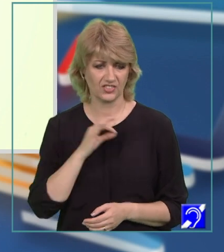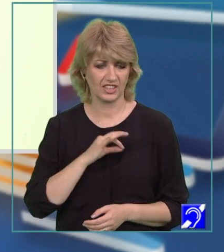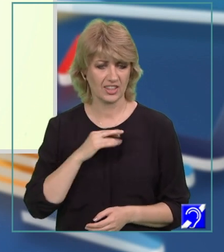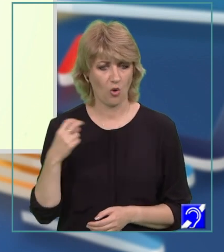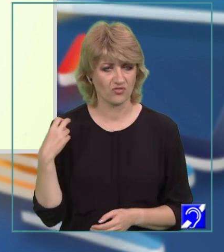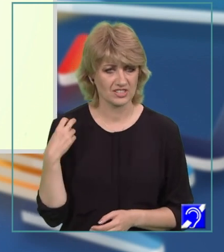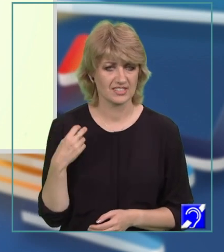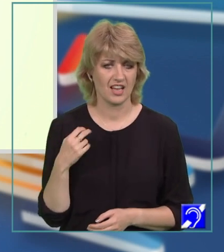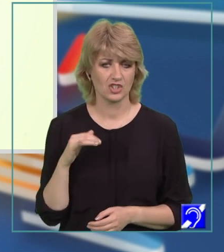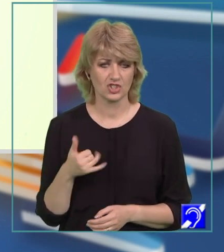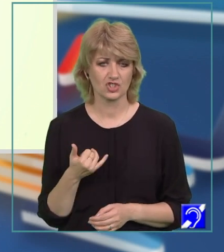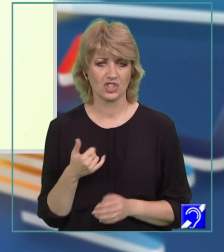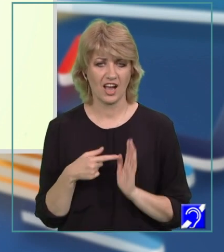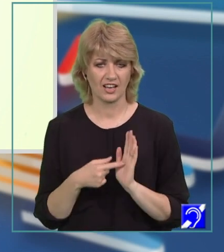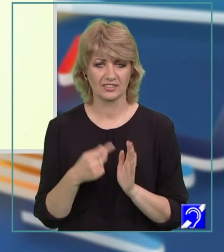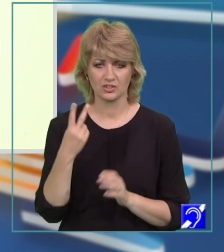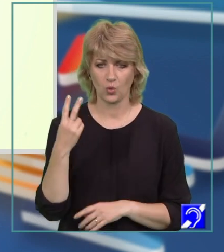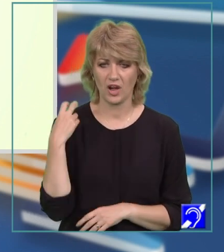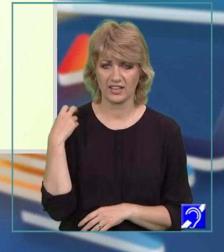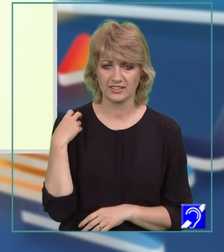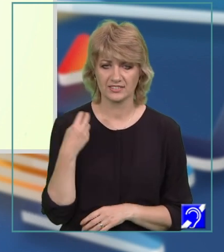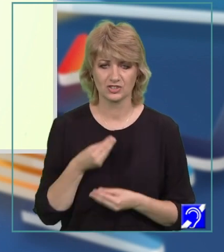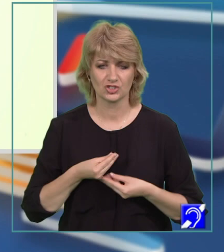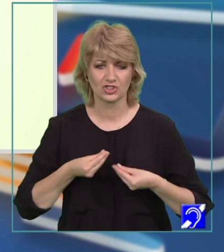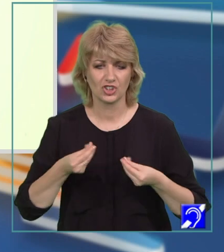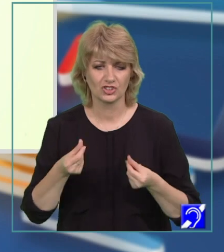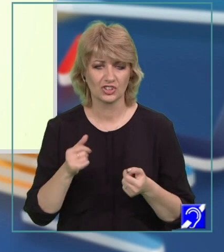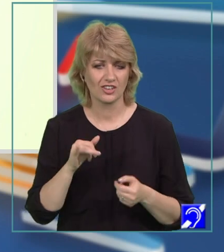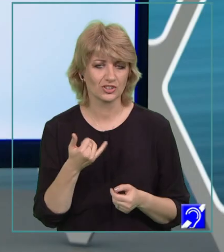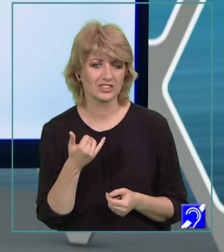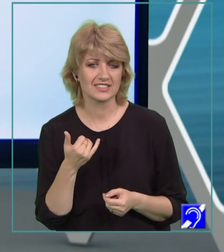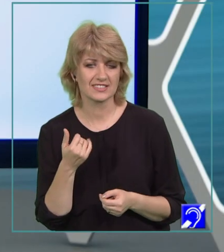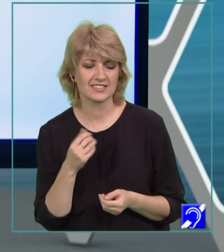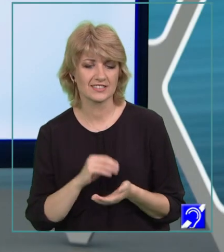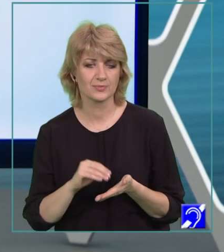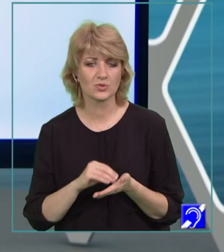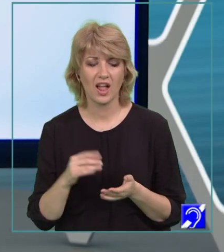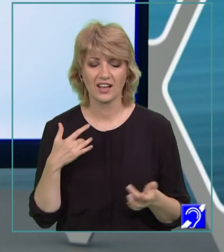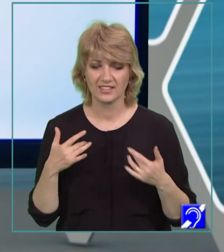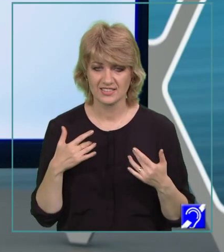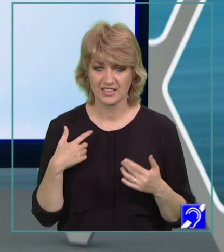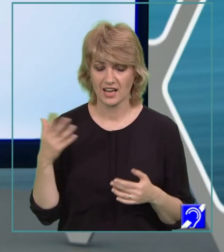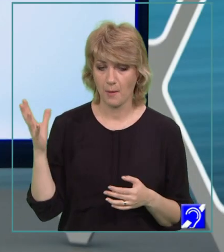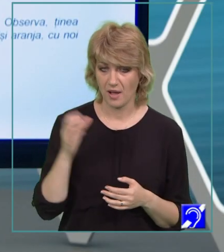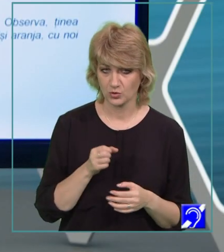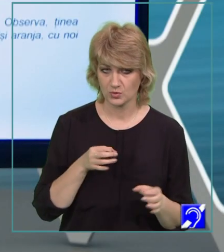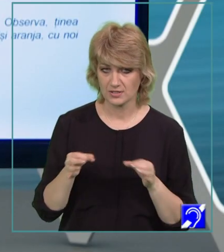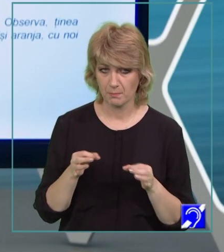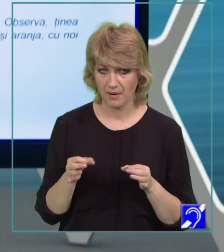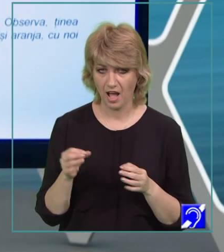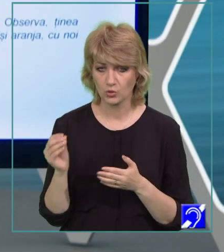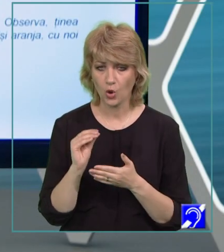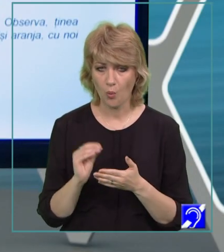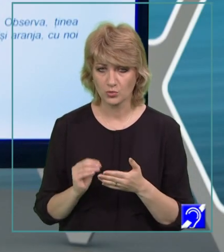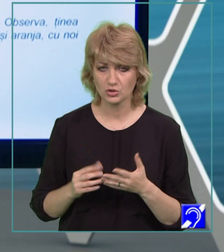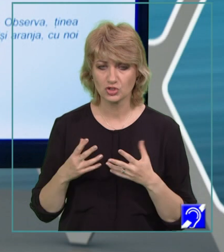și-i sintetizează două calități. Gingășia și simțul artistic. Deci, am adus în planul compunerii